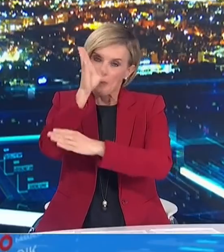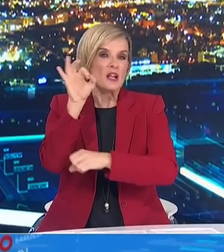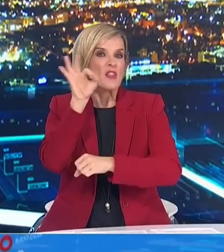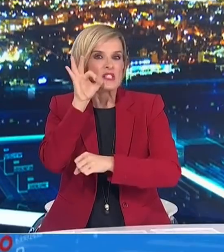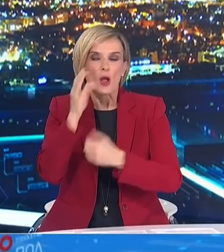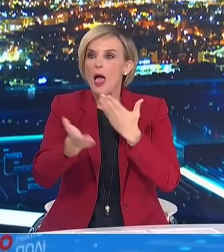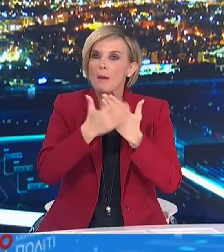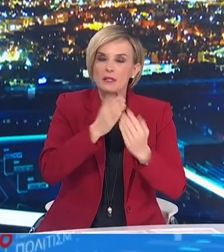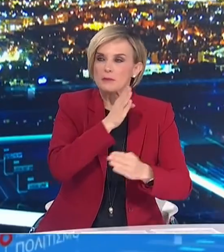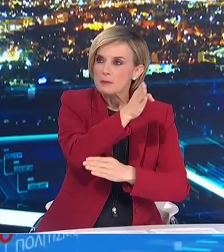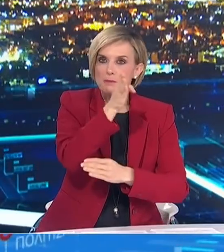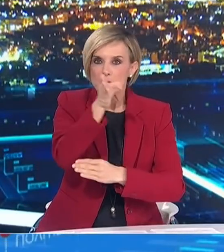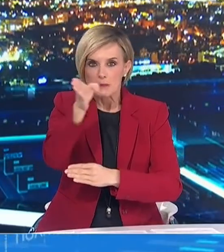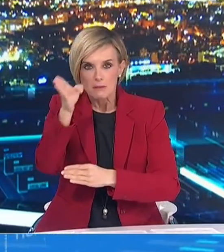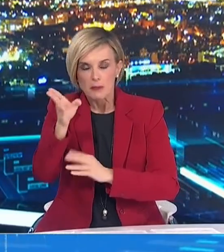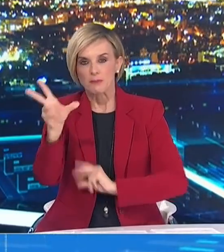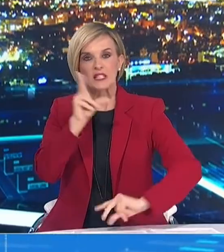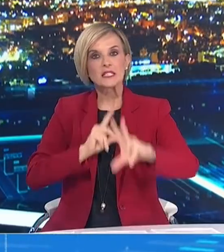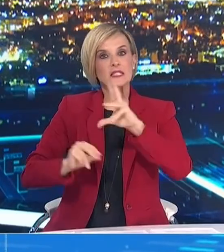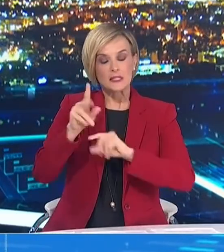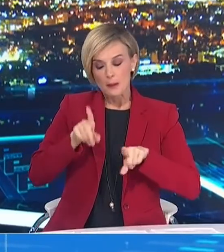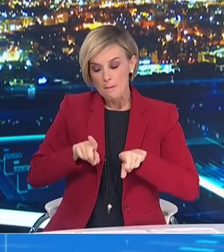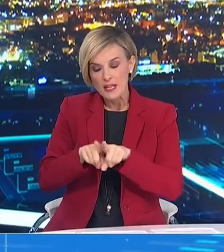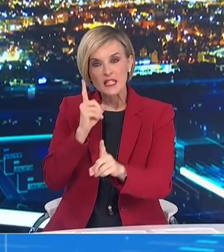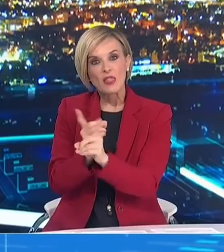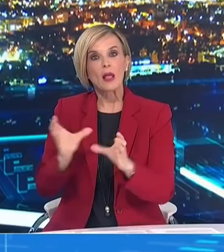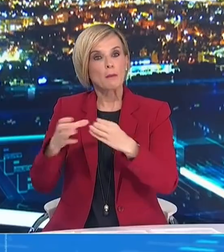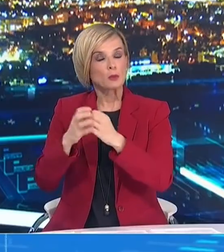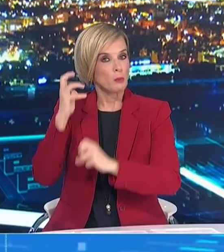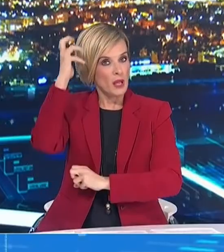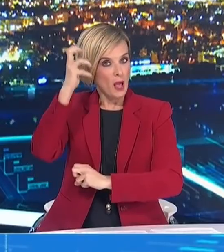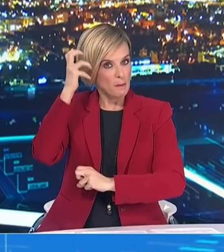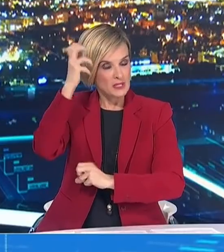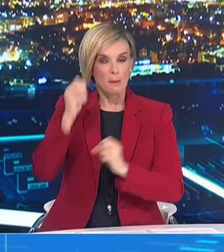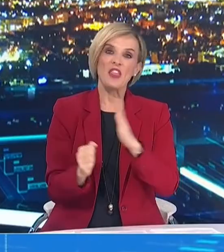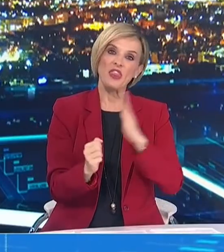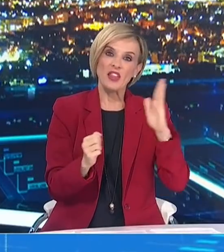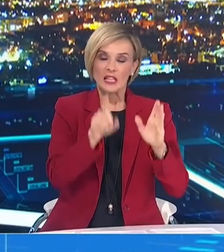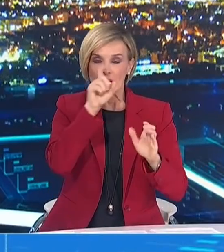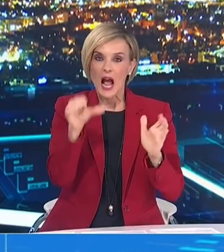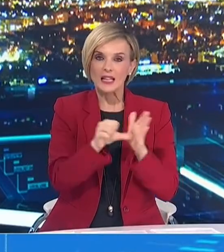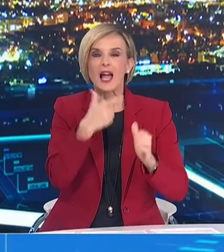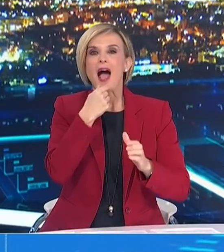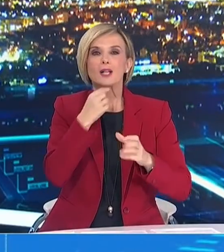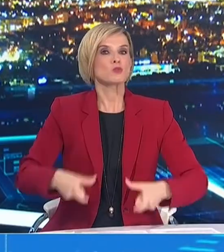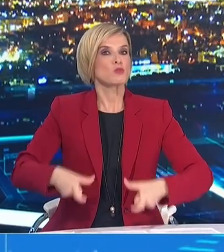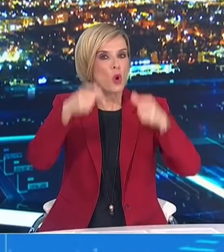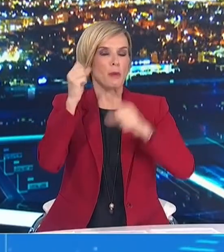Λόγω του αυξημένου επιδημιολογικού φορτίου στην ευρύτερη περιοχή της Δυτικής Αττικής και συγκεκριμένα στους Δήμους Ασπροπύργου,